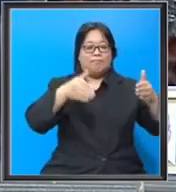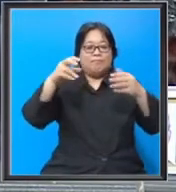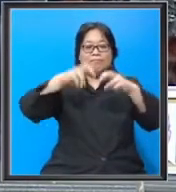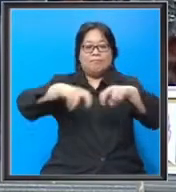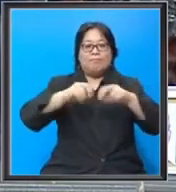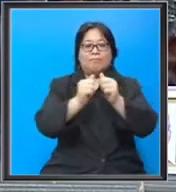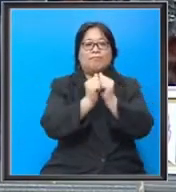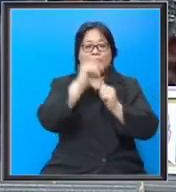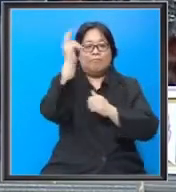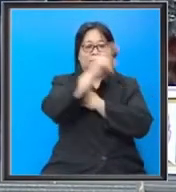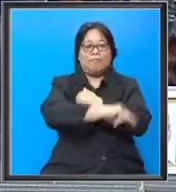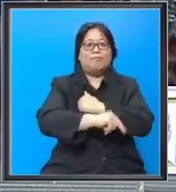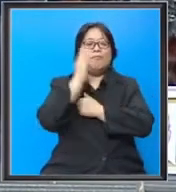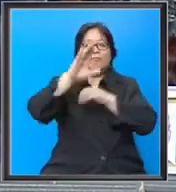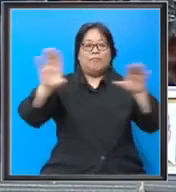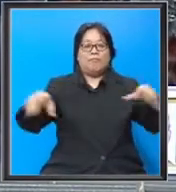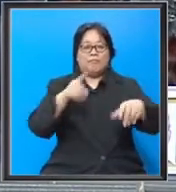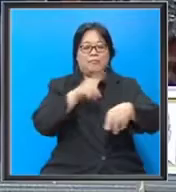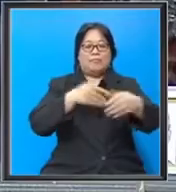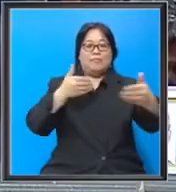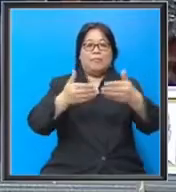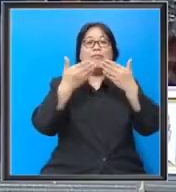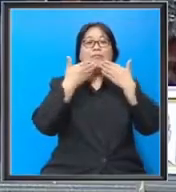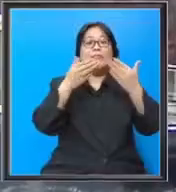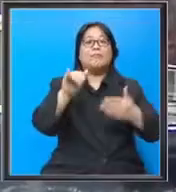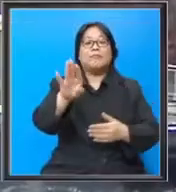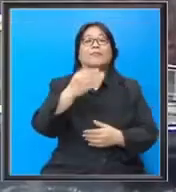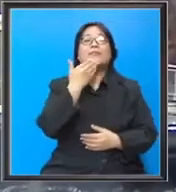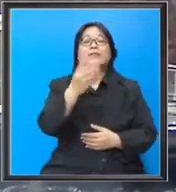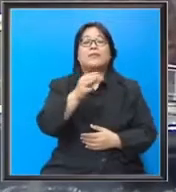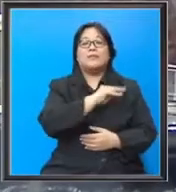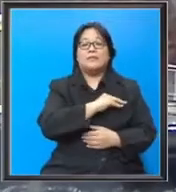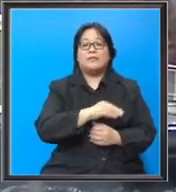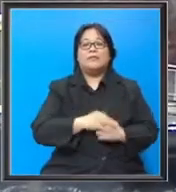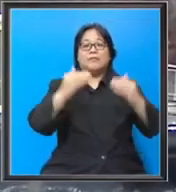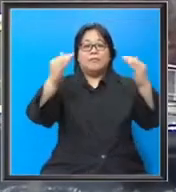bersama Kerajaan Negeri akan dilaksanakan dalam masa terdekat. Terima kasih, Ya Berhormat. Terima Ya Menteri.